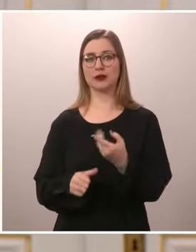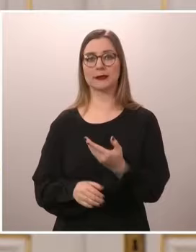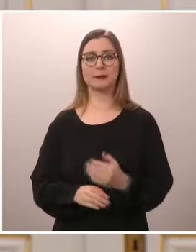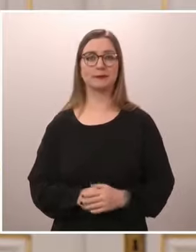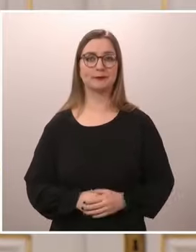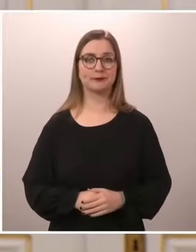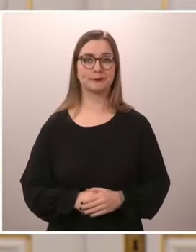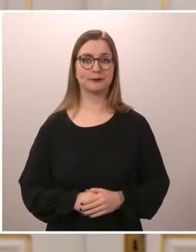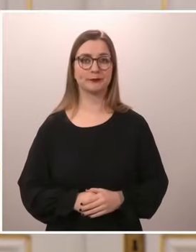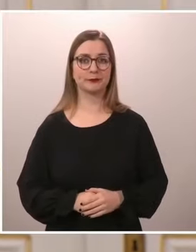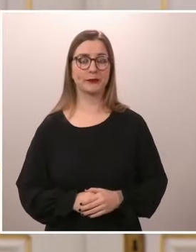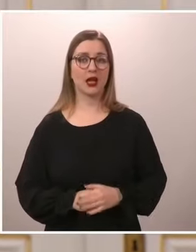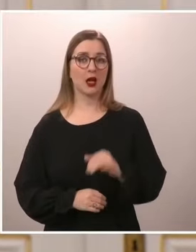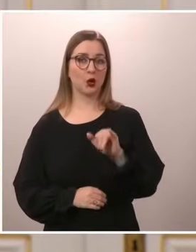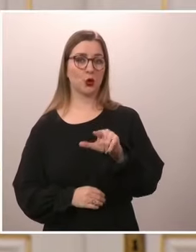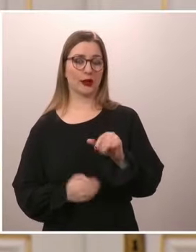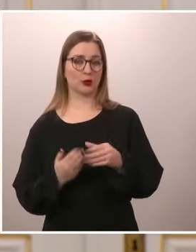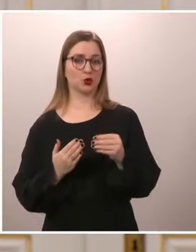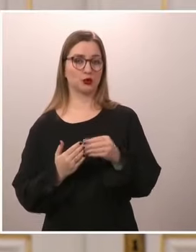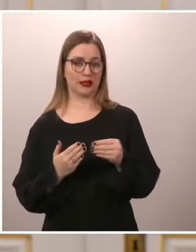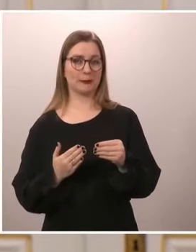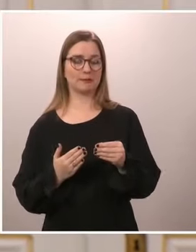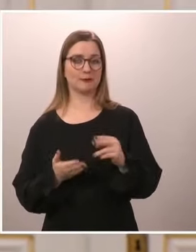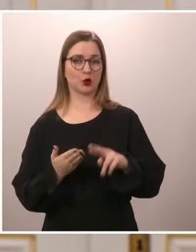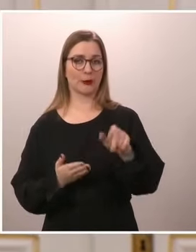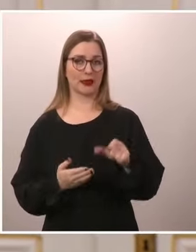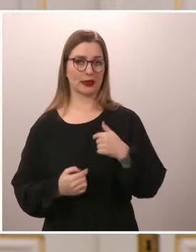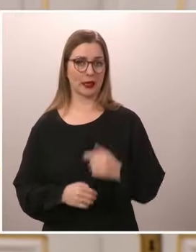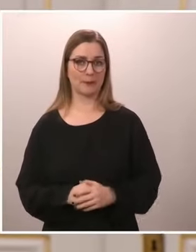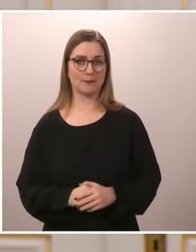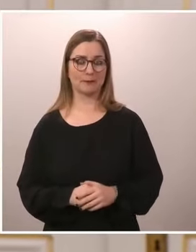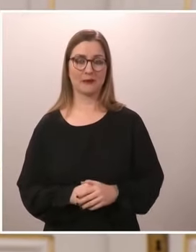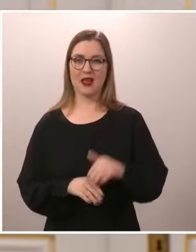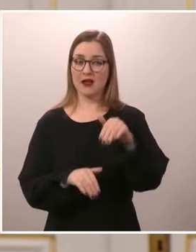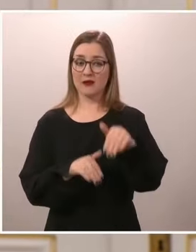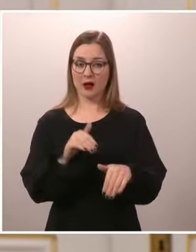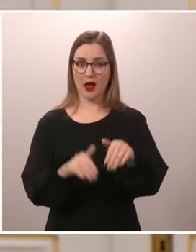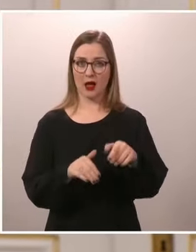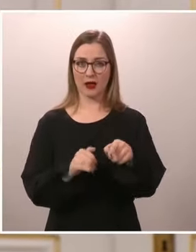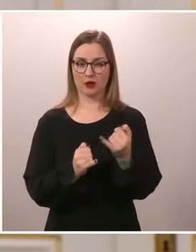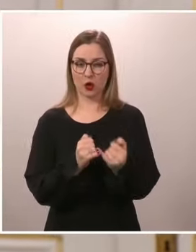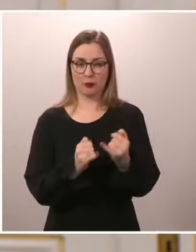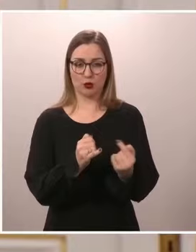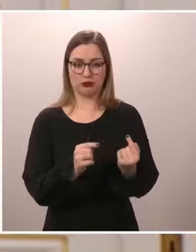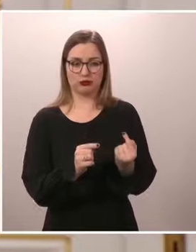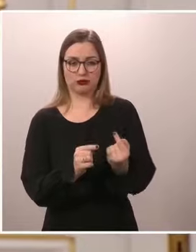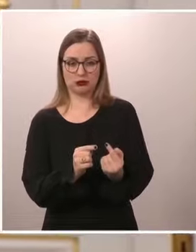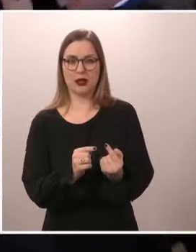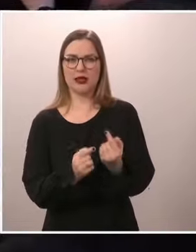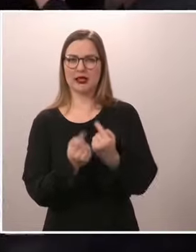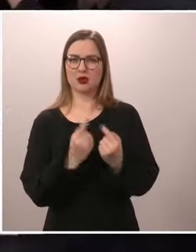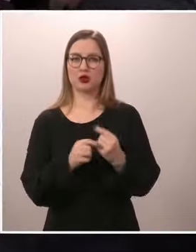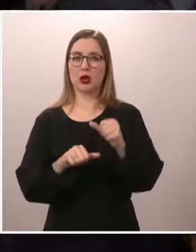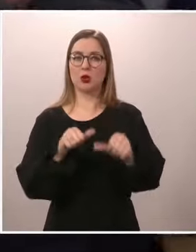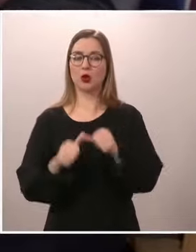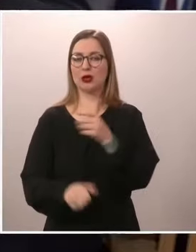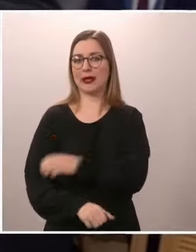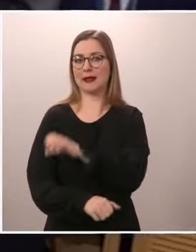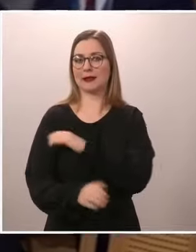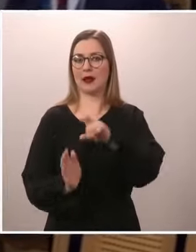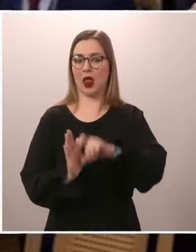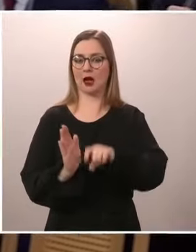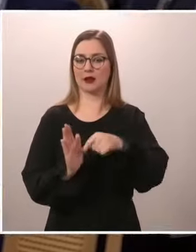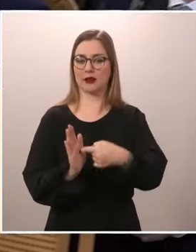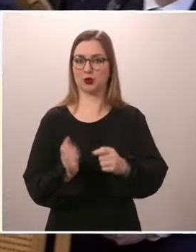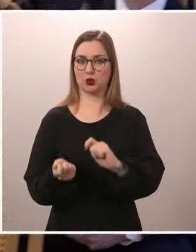Maatti Koivisto Yle Uutisista. Tuossa vaalien loppusuoralla käytiin paljon keskustelua ydinenergialain uudistamisesta, ja kantanne oli